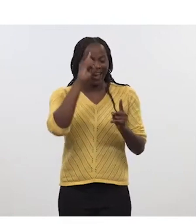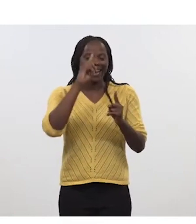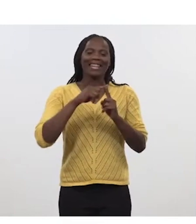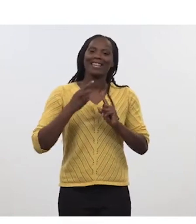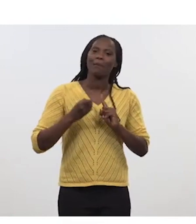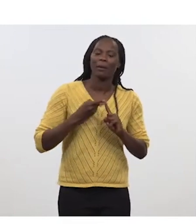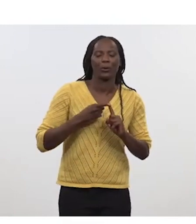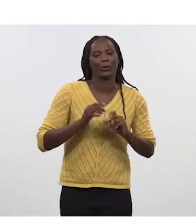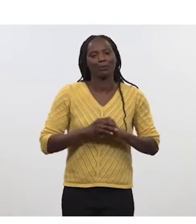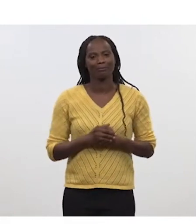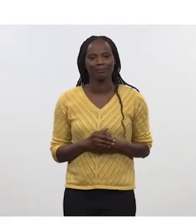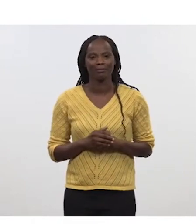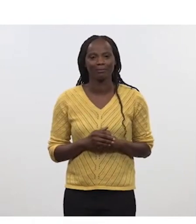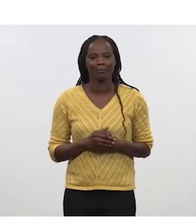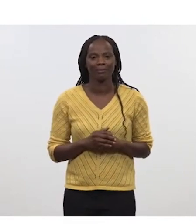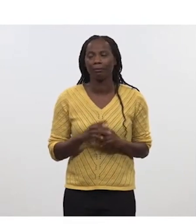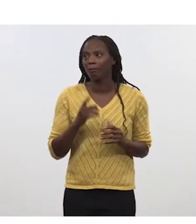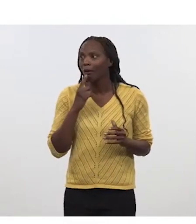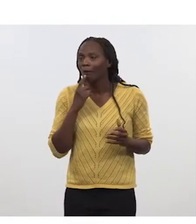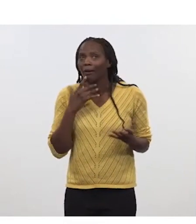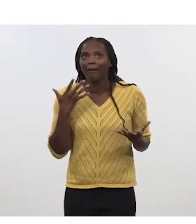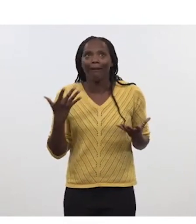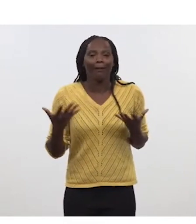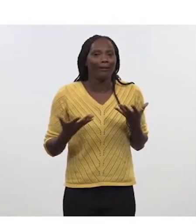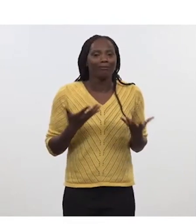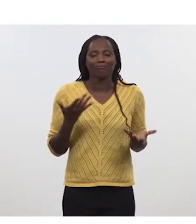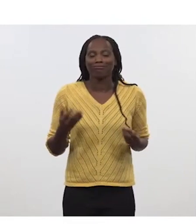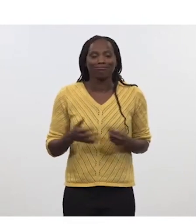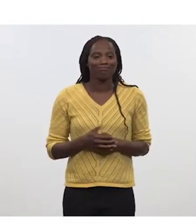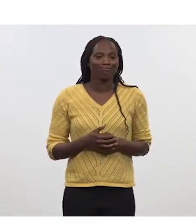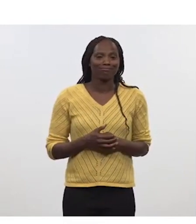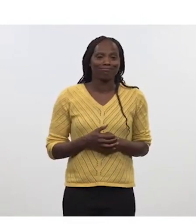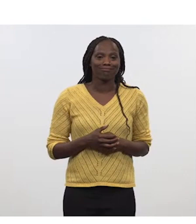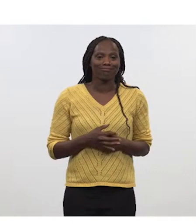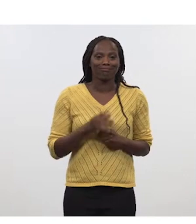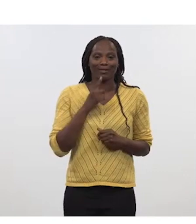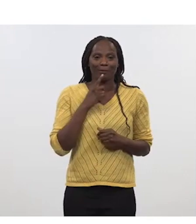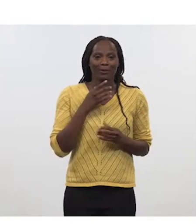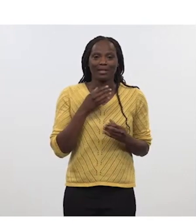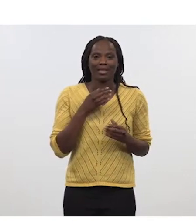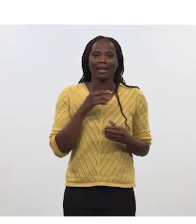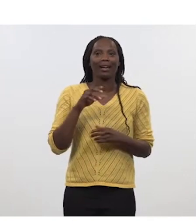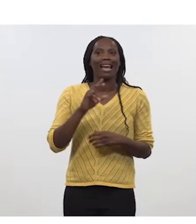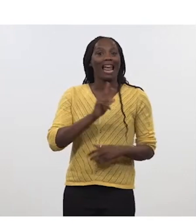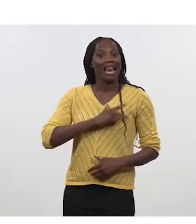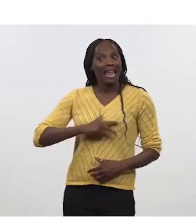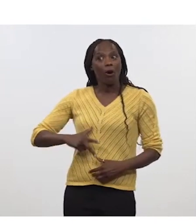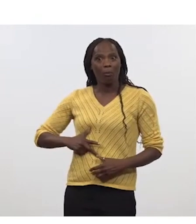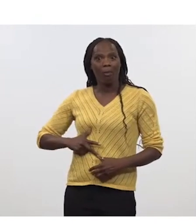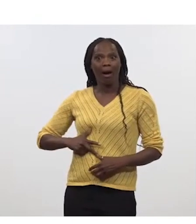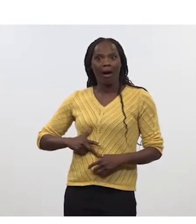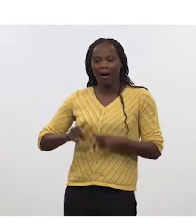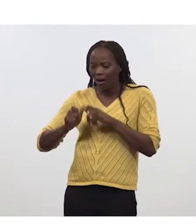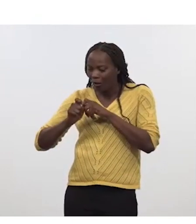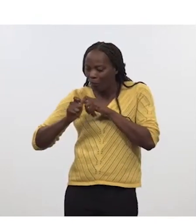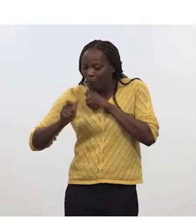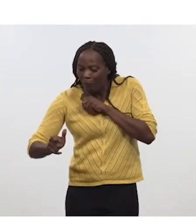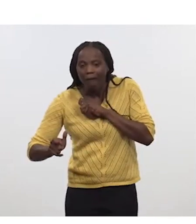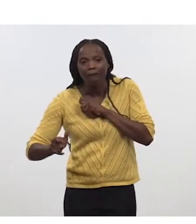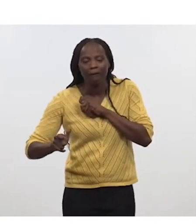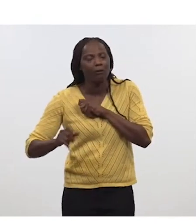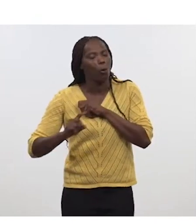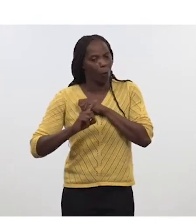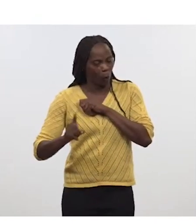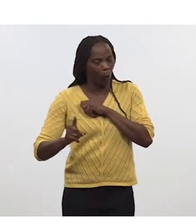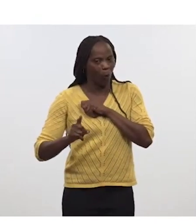On ne parle pas de créer un successeur de léopard ou de l'éclair, mais on